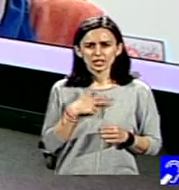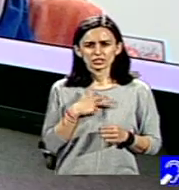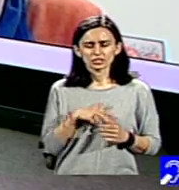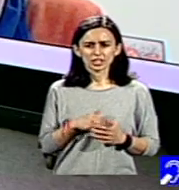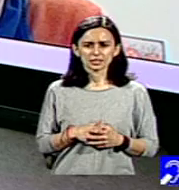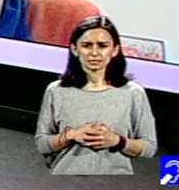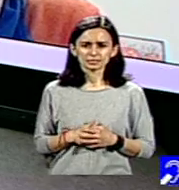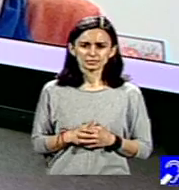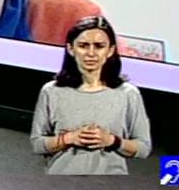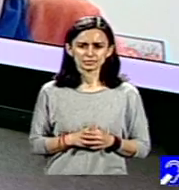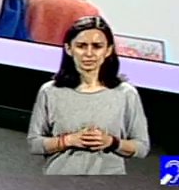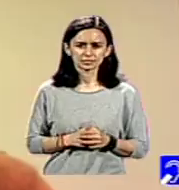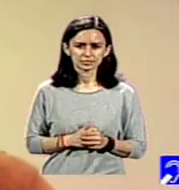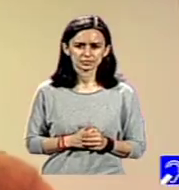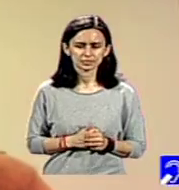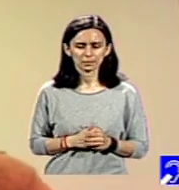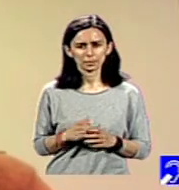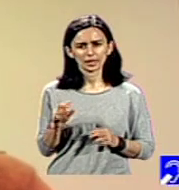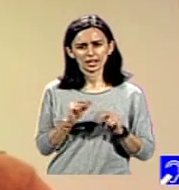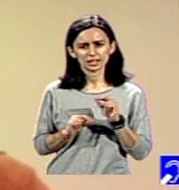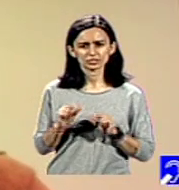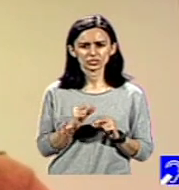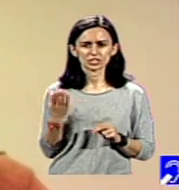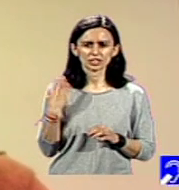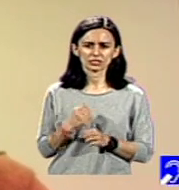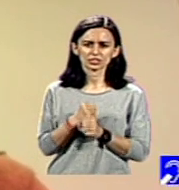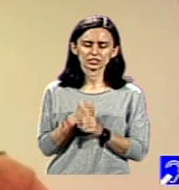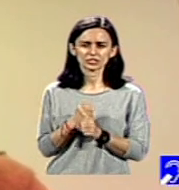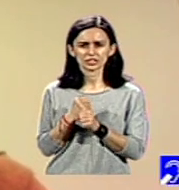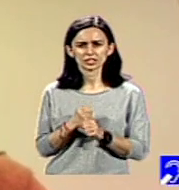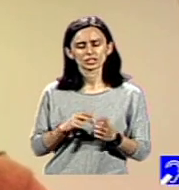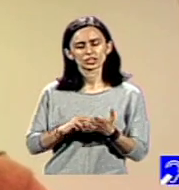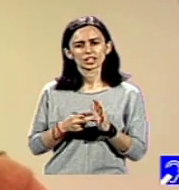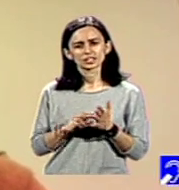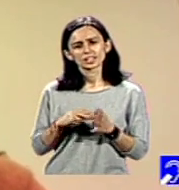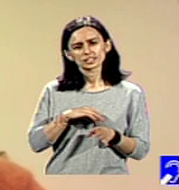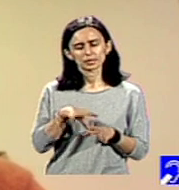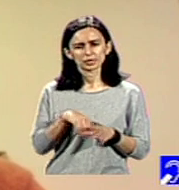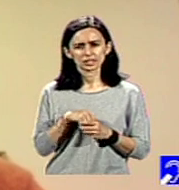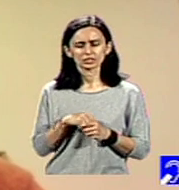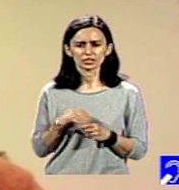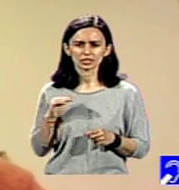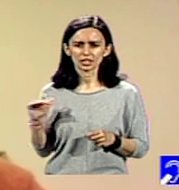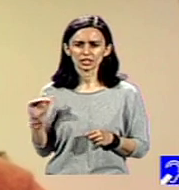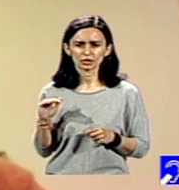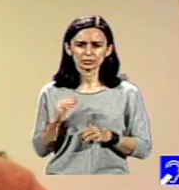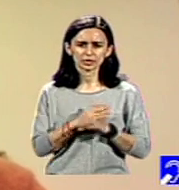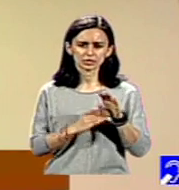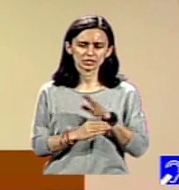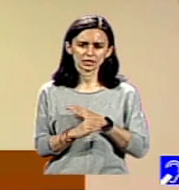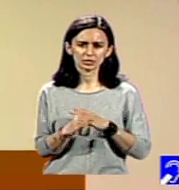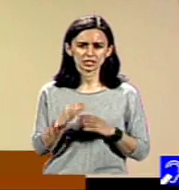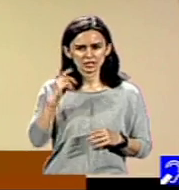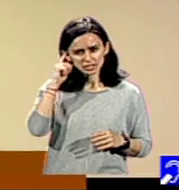Pentru voi a fost înființată de către Organizația Părinților cu copii cu dizabilități intelectuale din